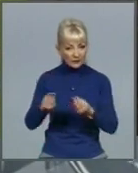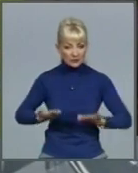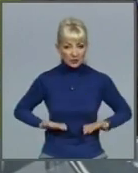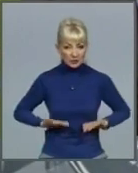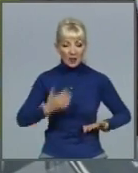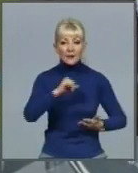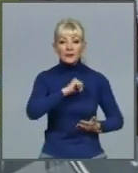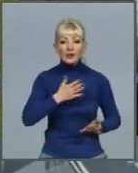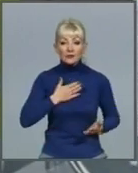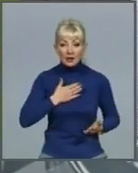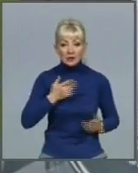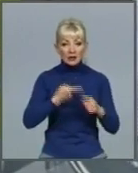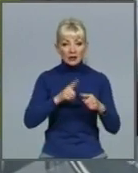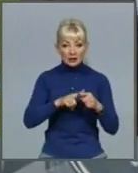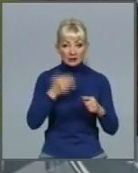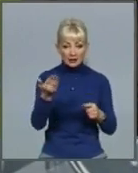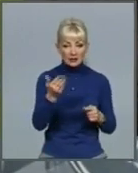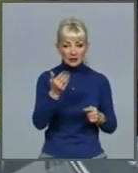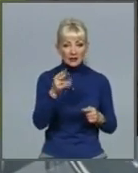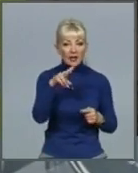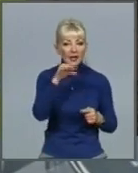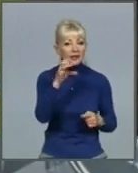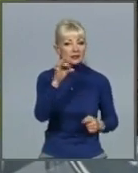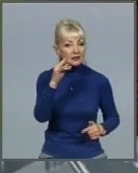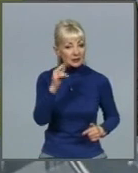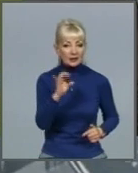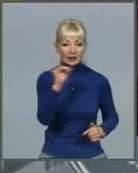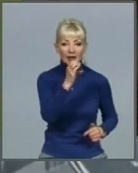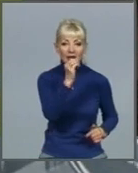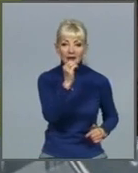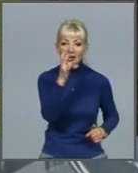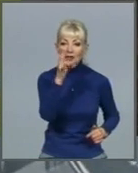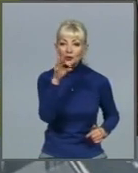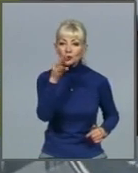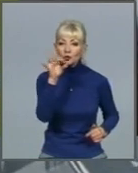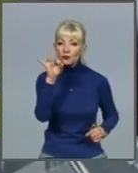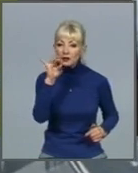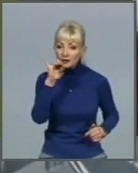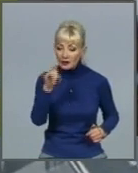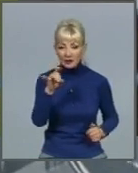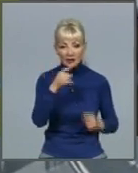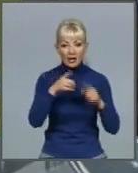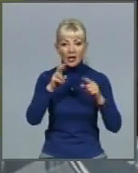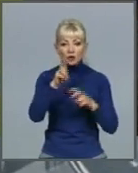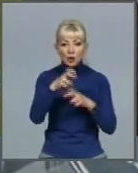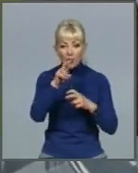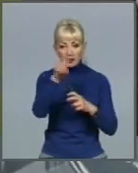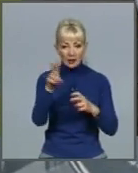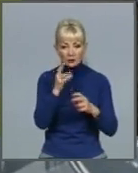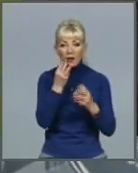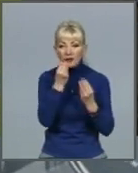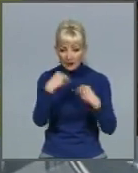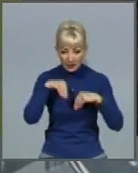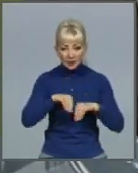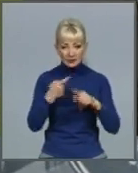хребтилі, лисиці та янотовидні собаки, які розкопують кладки яєць болотної черепахи. Серед вихованців нашого зоопарку – 77